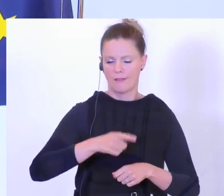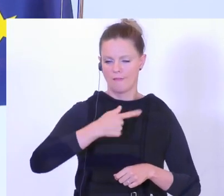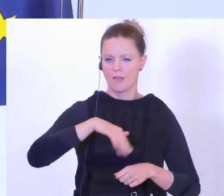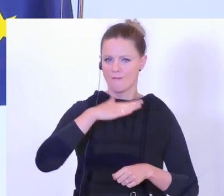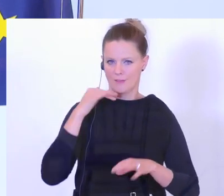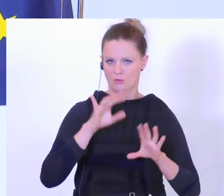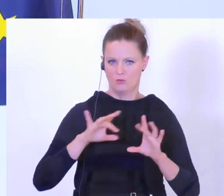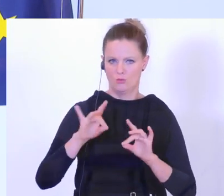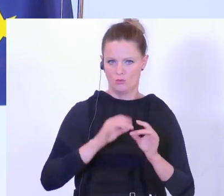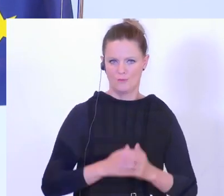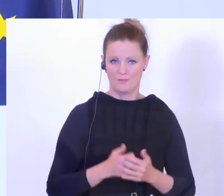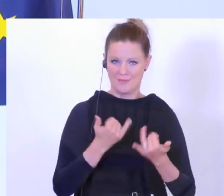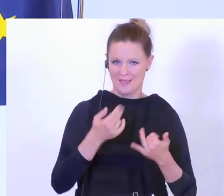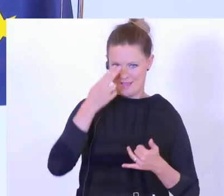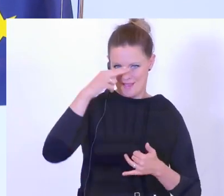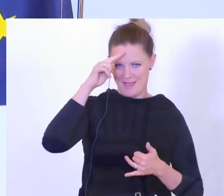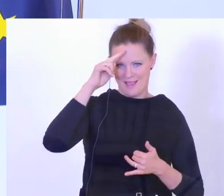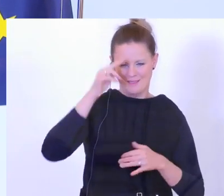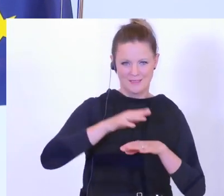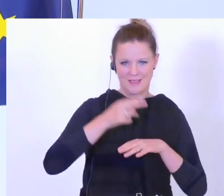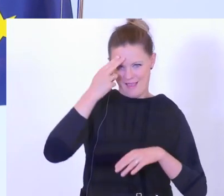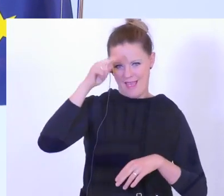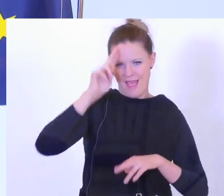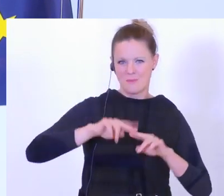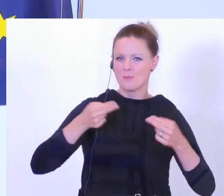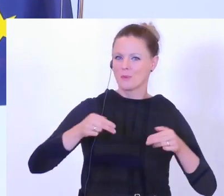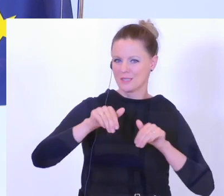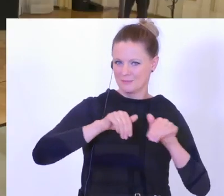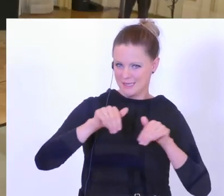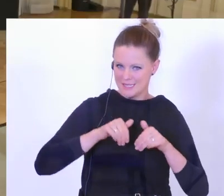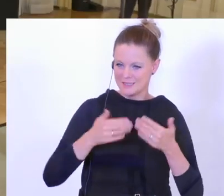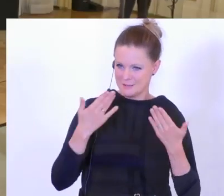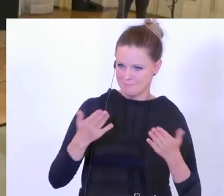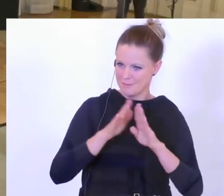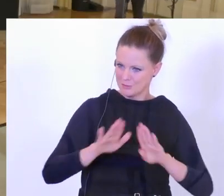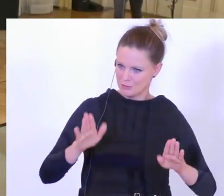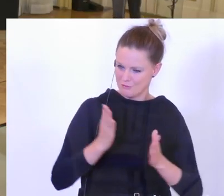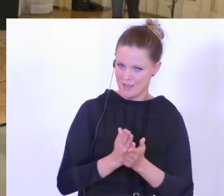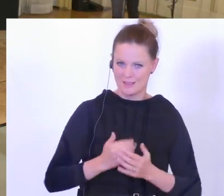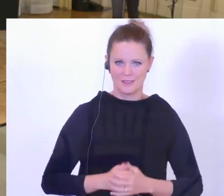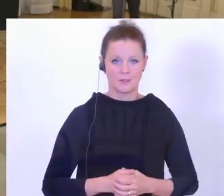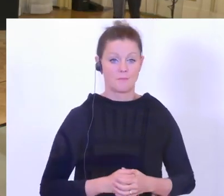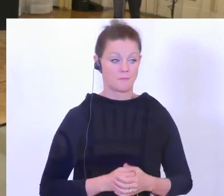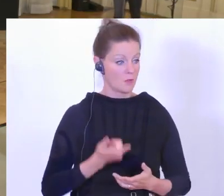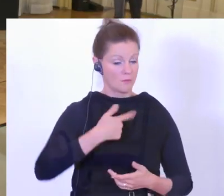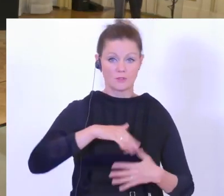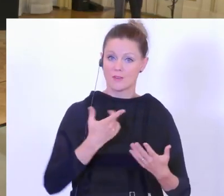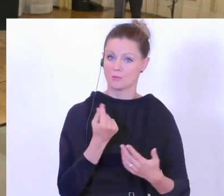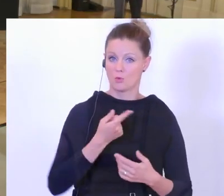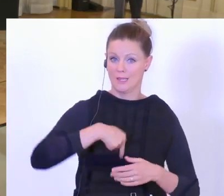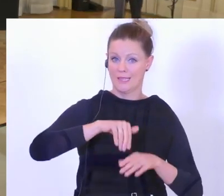beschäftigen. Herr Bundesminister, das war die Präsentation. Vielen Dank, Herr General. Was heißt das für uns jetzt im